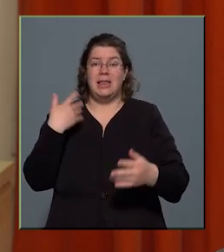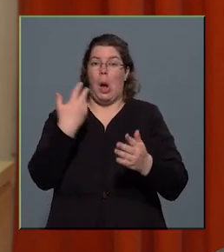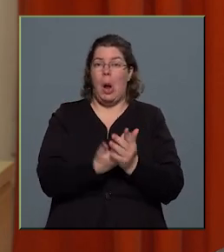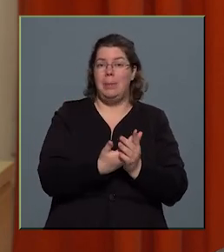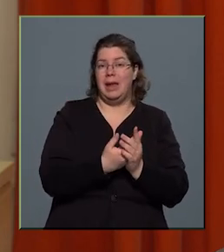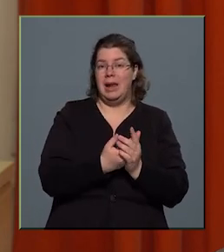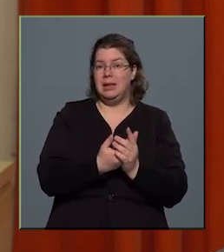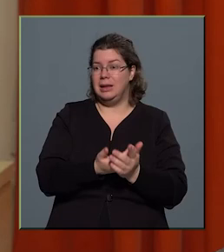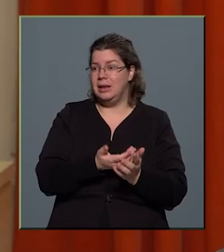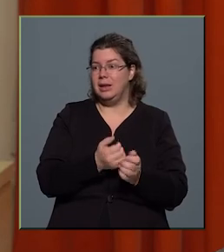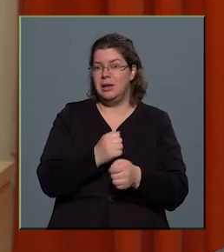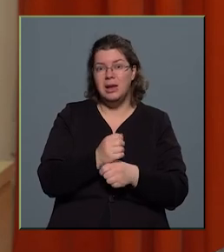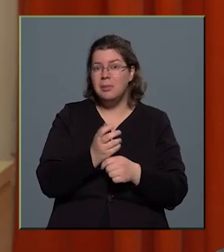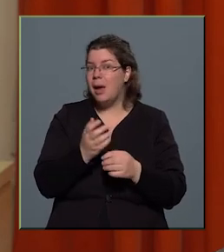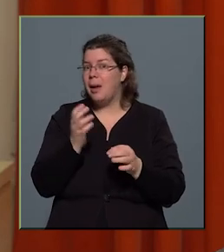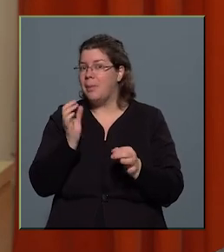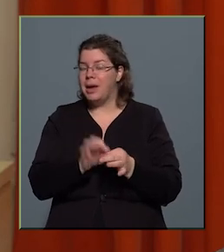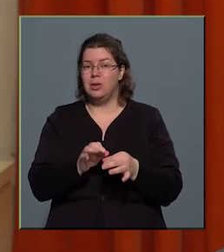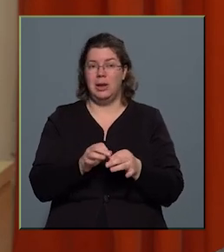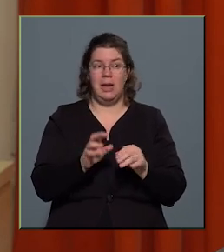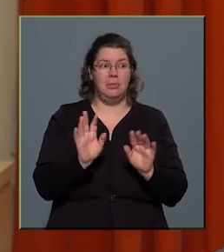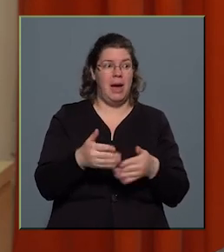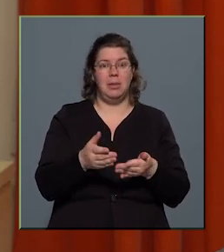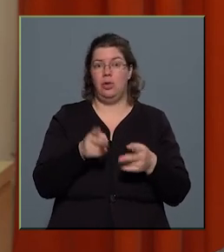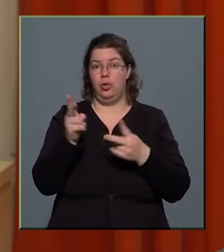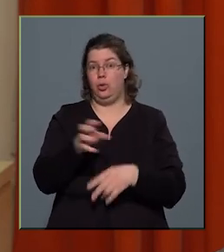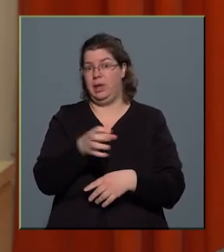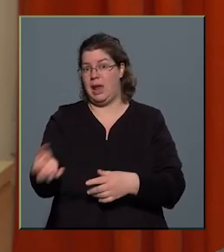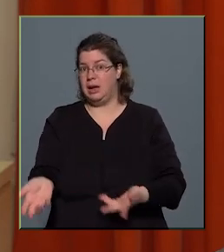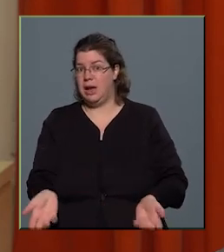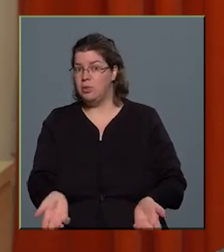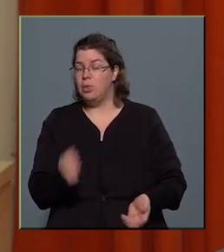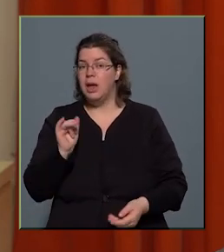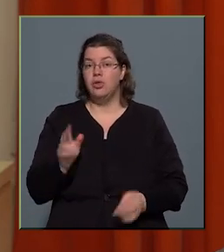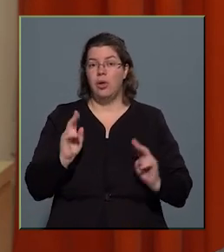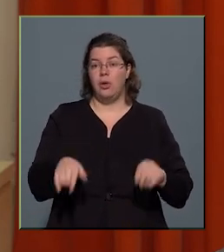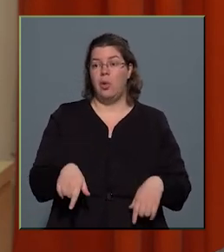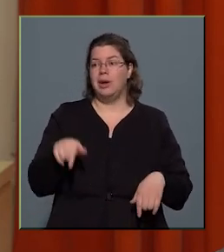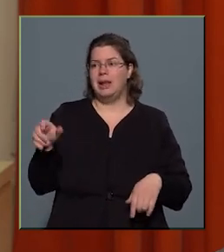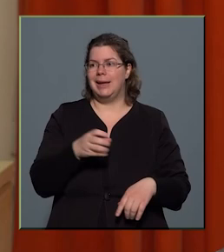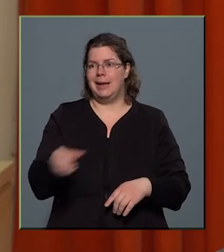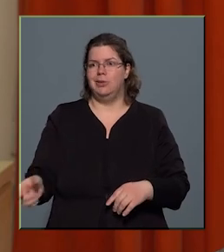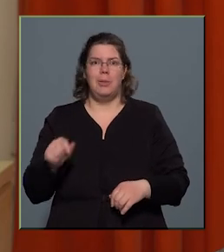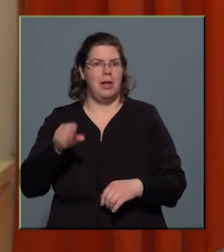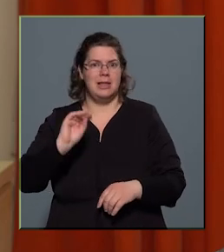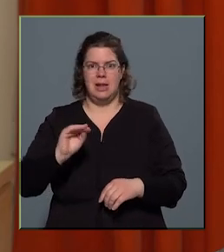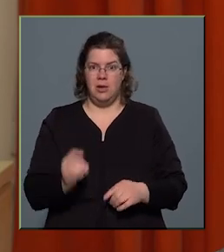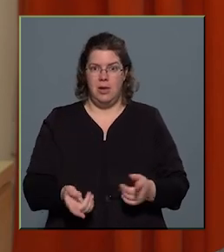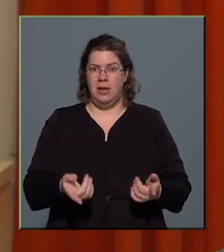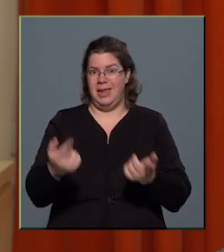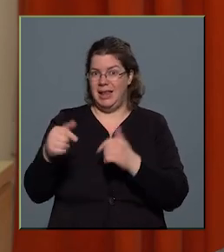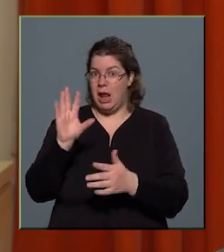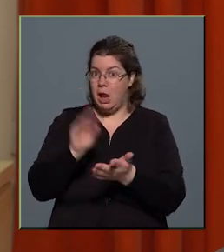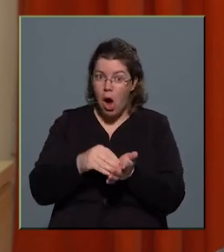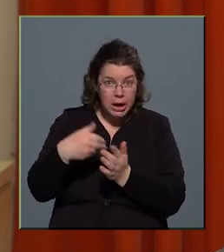karrierben bármikor megtörténhet, hogy utcára kerül, és akkor ide kerül. Ez nem azt jelenti, hogy innen lakást kap,